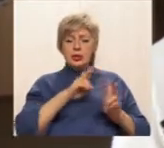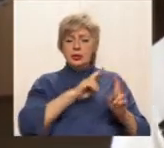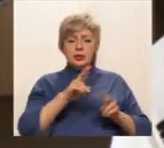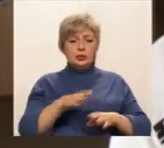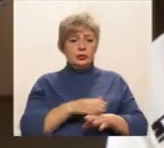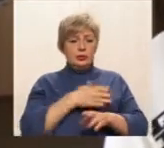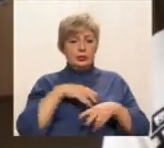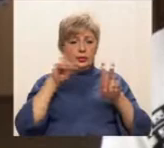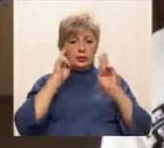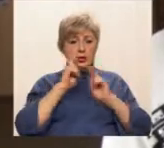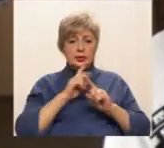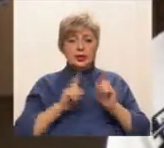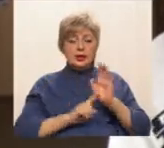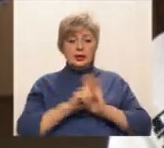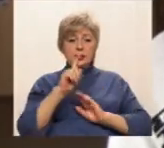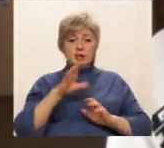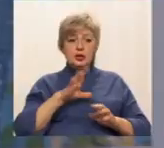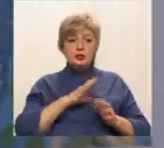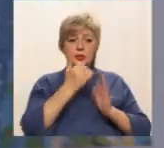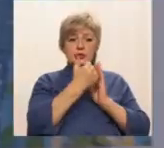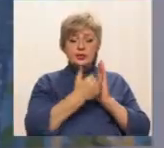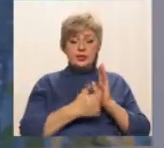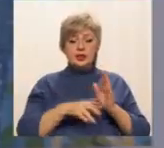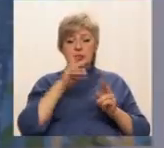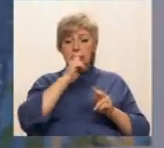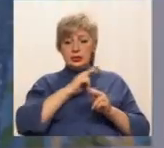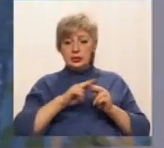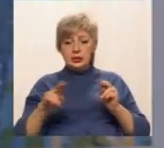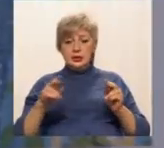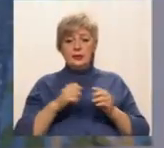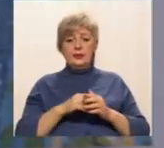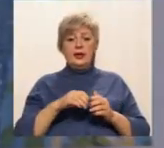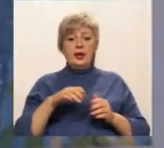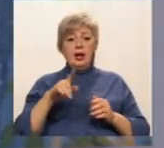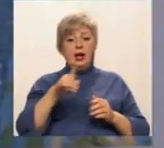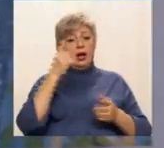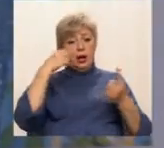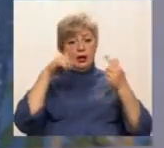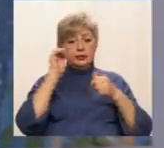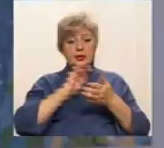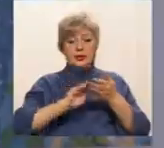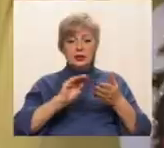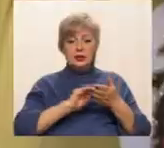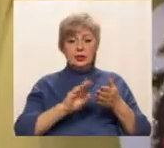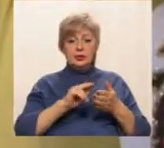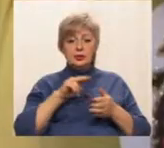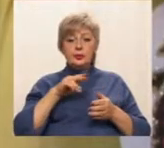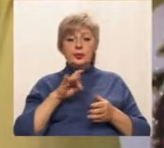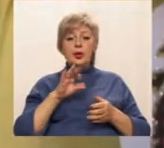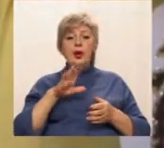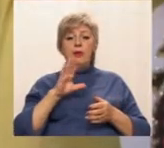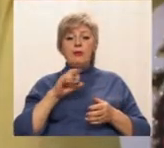ним. Спочатку він був у списках зниклих без звісти. Марія Слободяник – авторка нарису про Юрія Волошина. Бійця, що загинув у